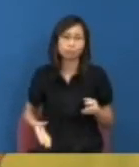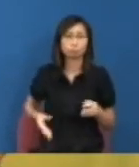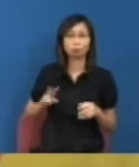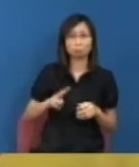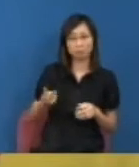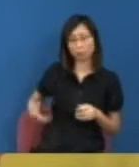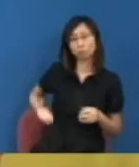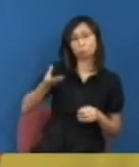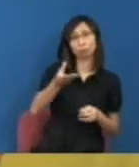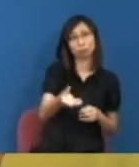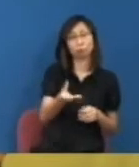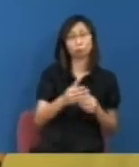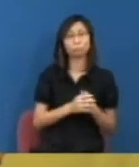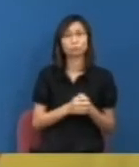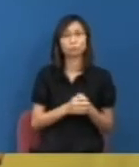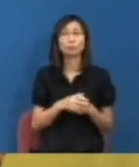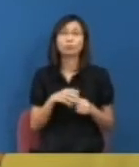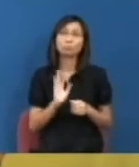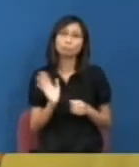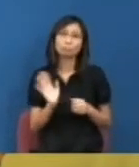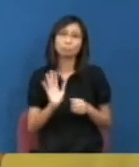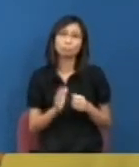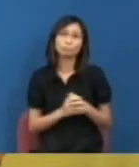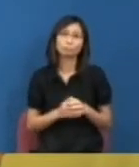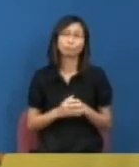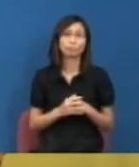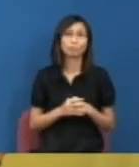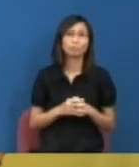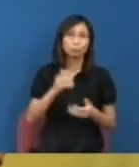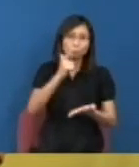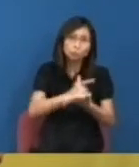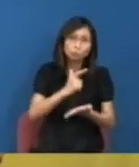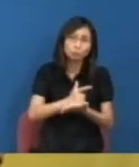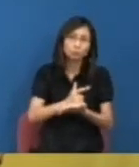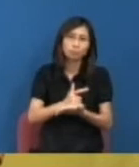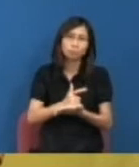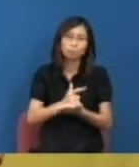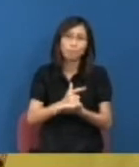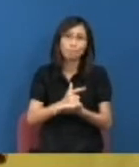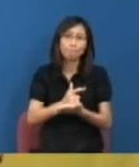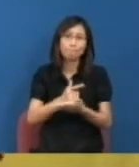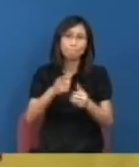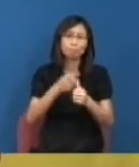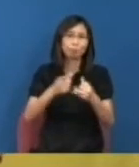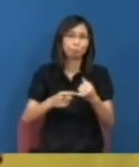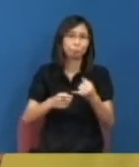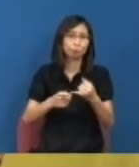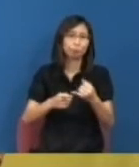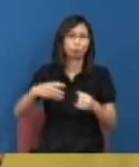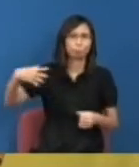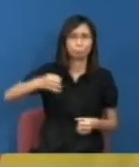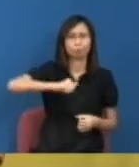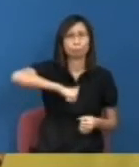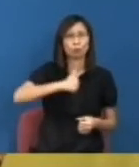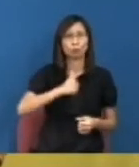他們的存在價值是低的我想另一件事其實我想更加重要一件事就是說究竟作為校長在未做校長